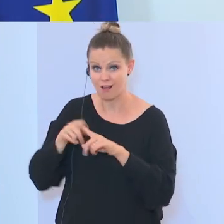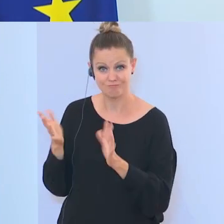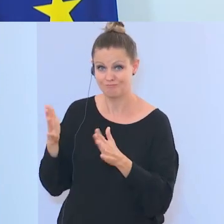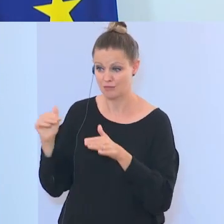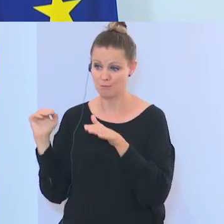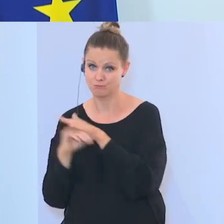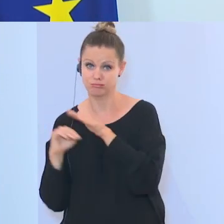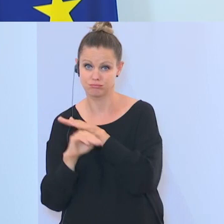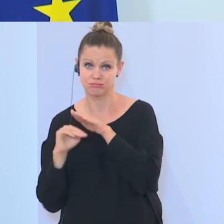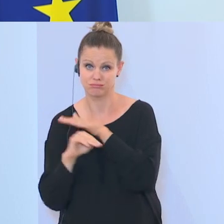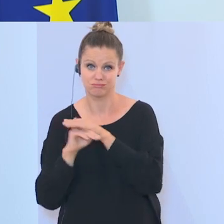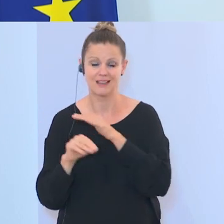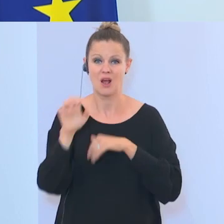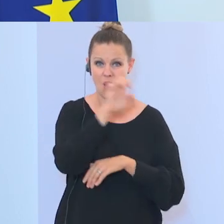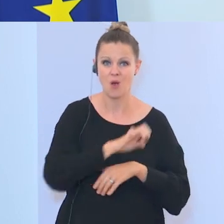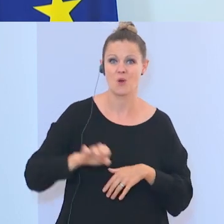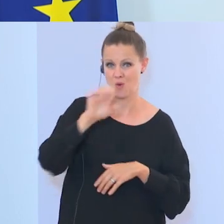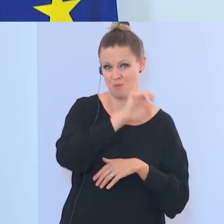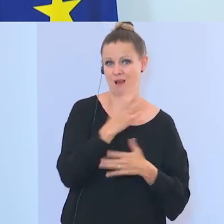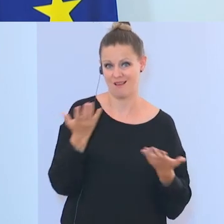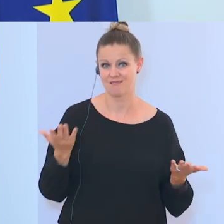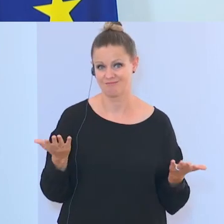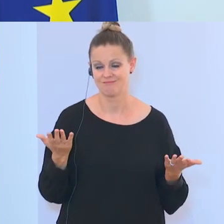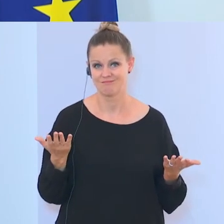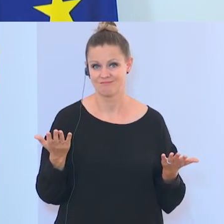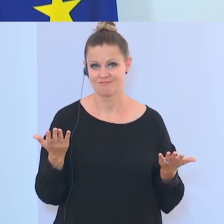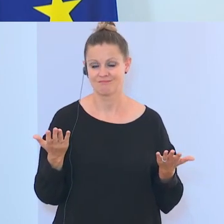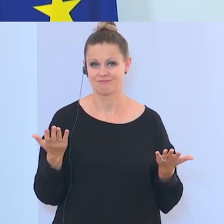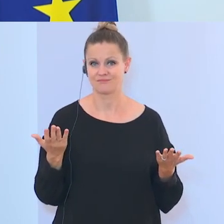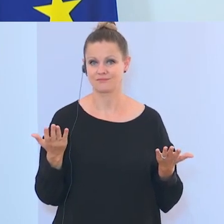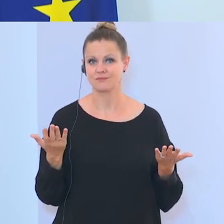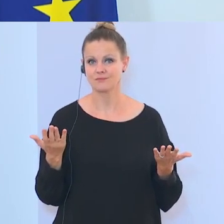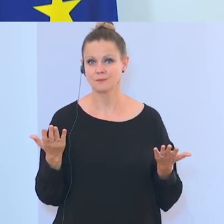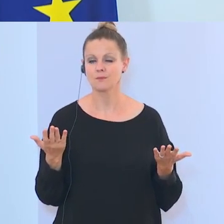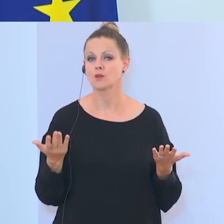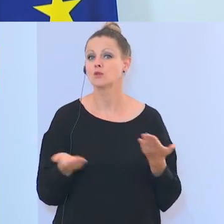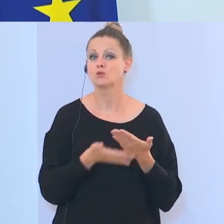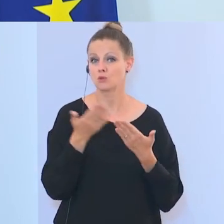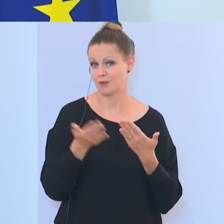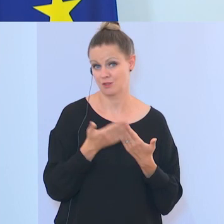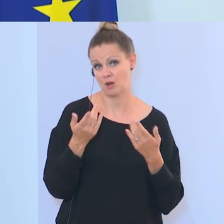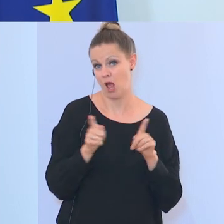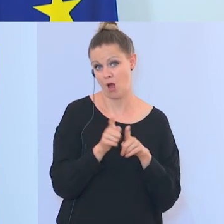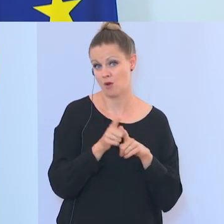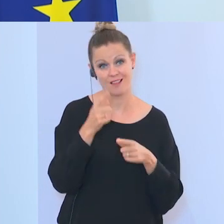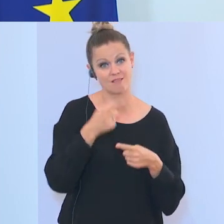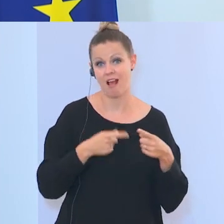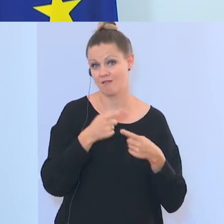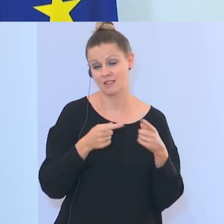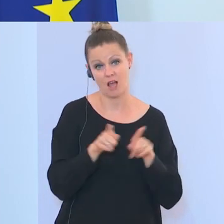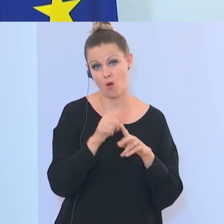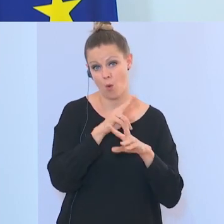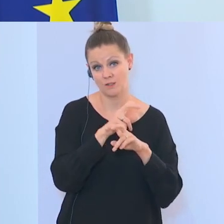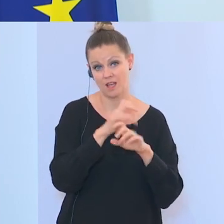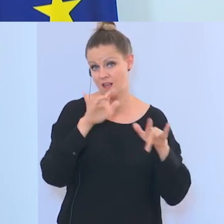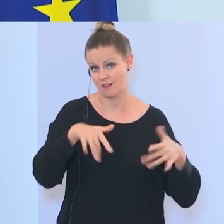islamischen Ländern und die Zentren, die großen Zentren sind in europäischen Ländern, unter anderem auch zum Teil in Österreich, aber das